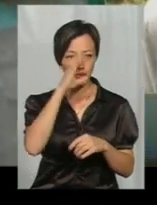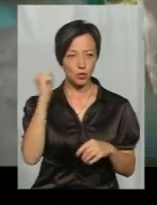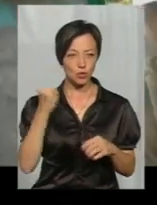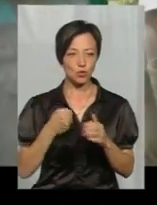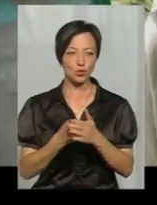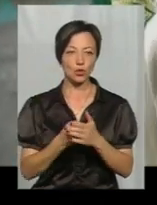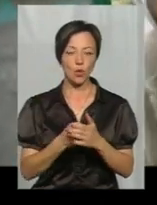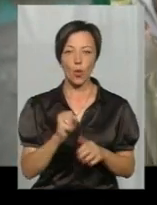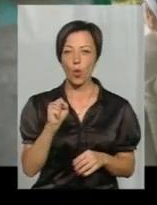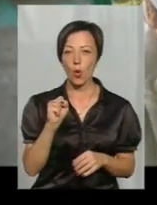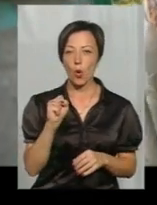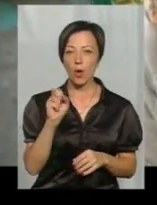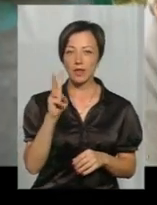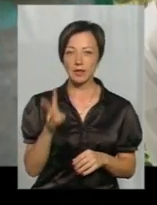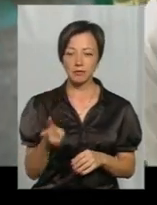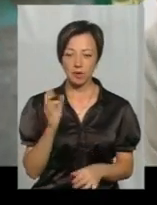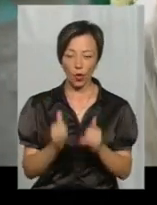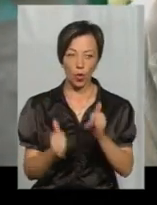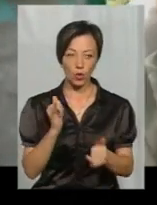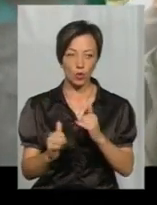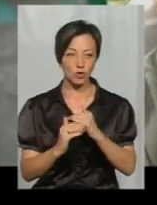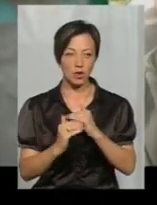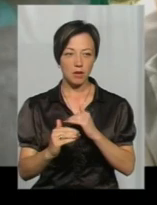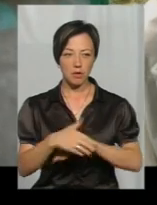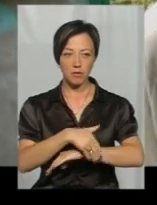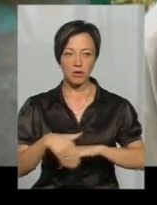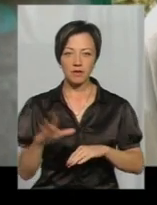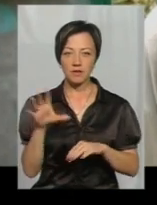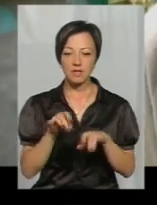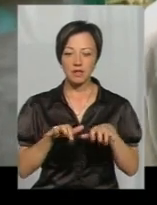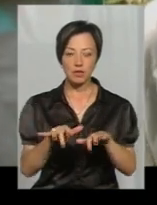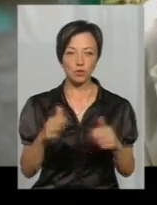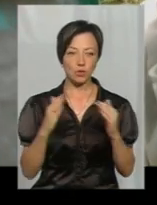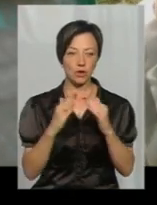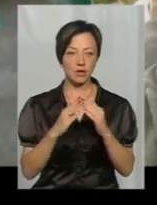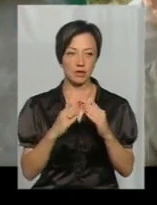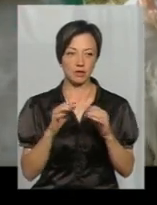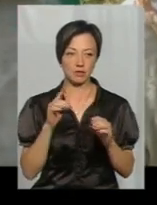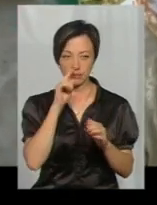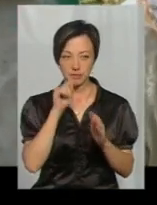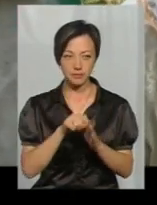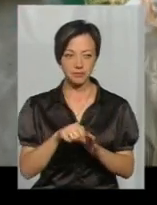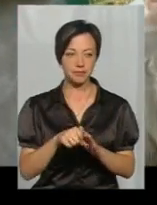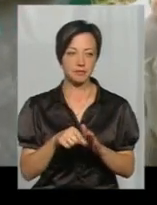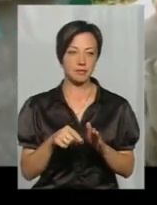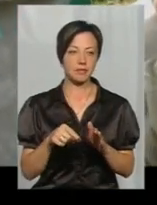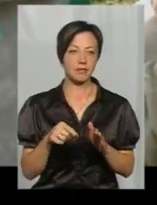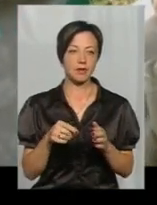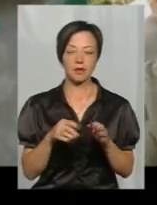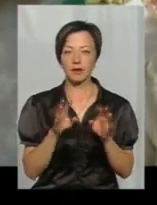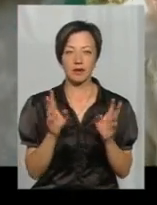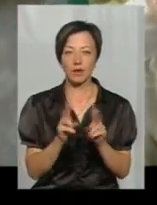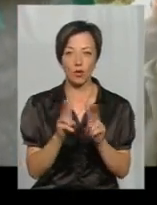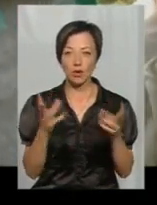півтретої толочу їх на площадці, бо вони всі до сіни йдуть. І до хати. Вони